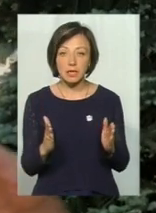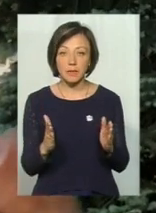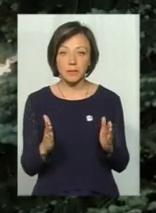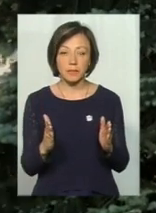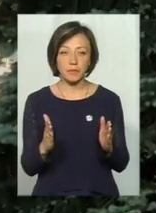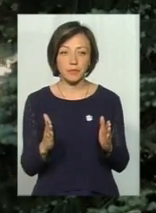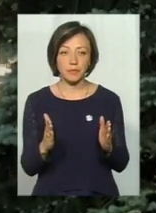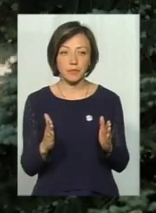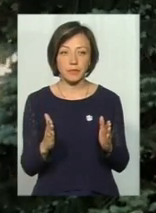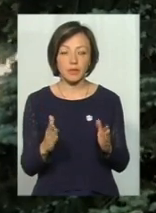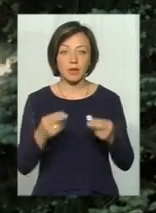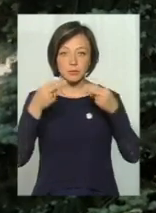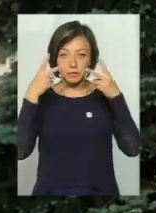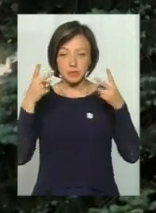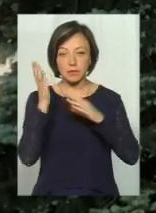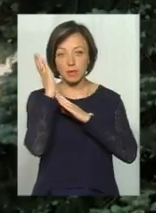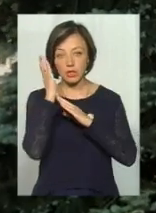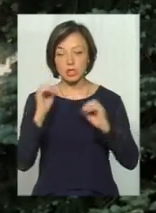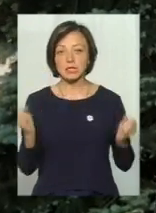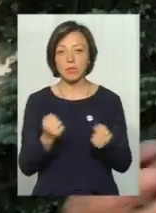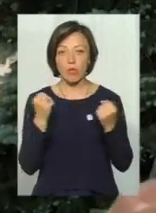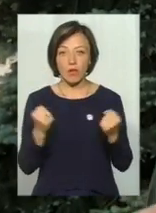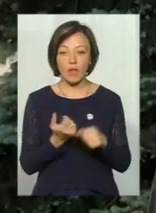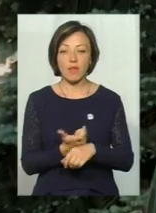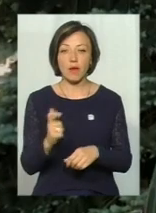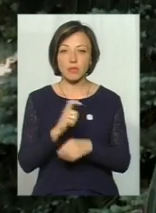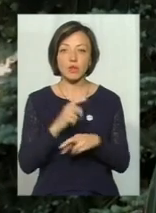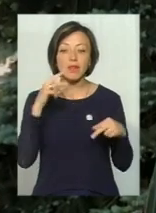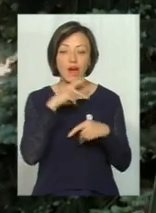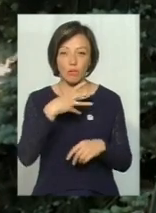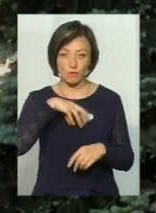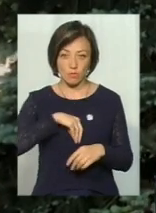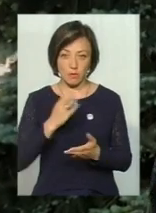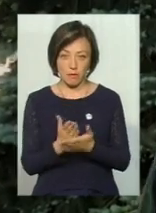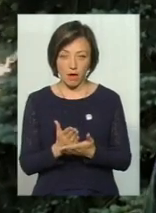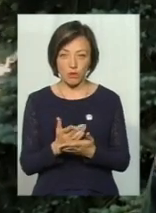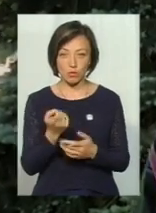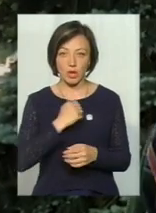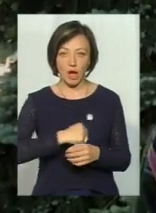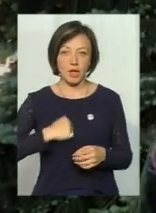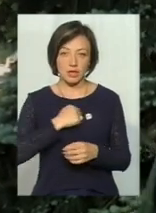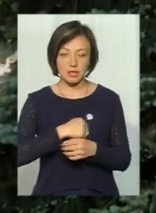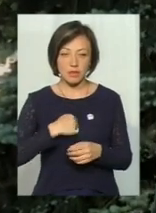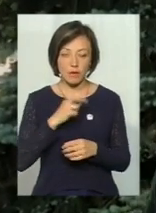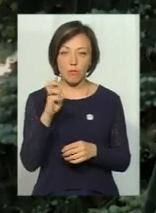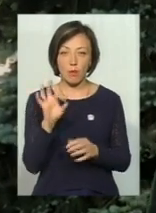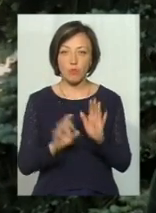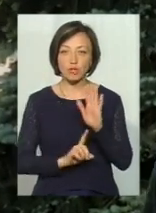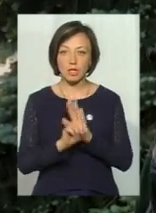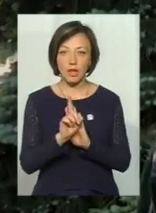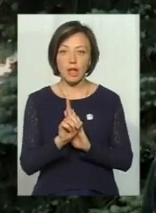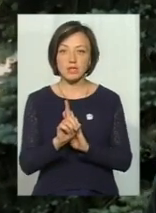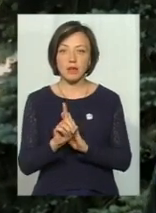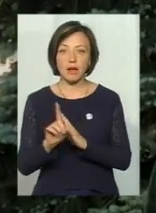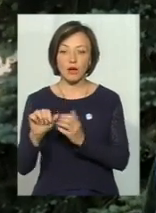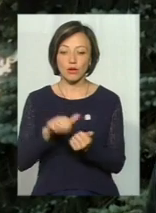сплячки зимової, вони тоді найбільше яду в собі мають. І, як правило, вони трошки агресивні, тому що починається шлюбний період,